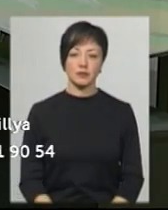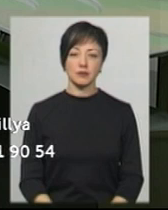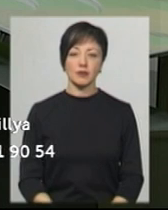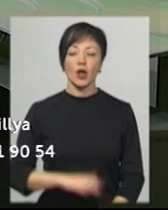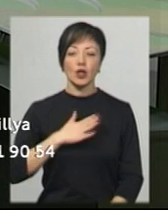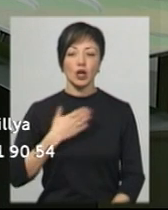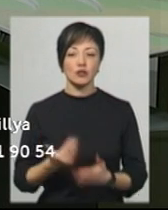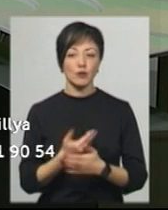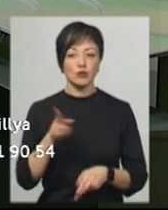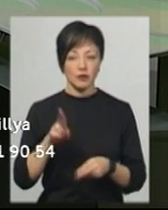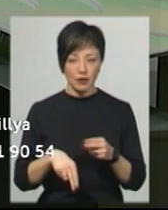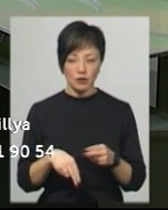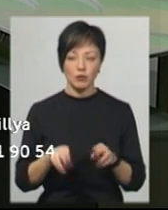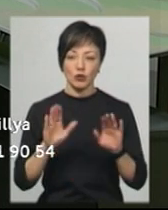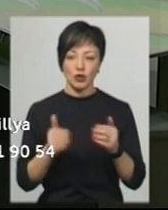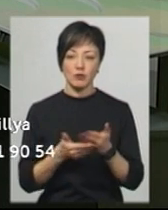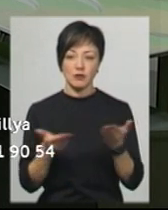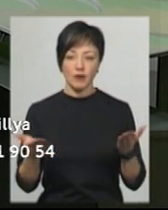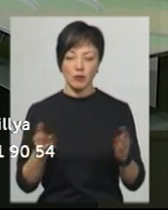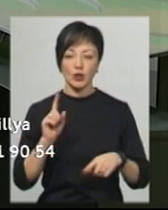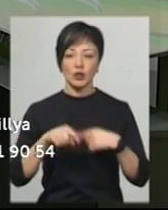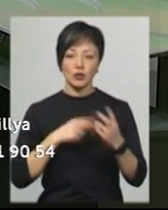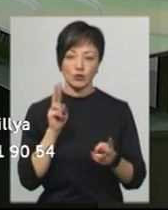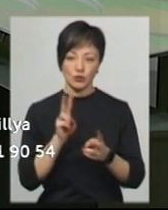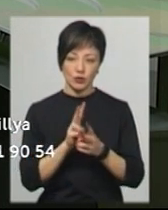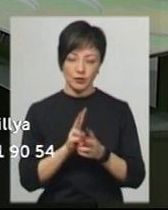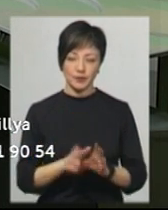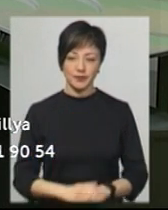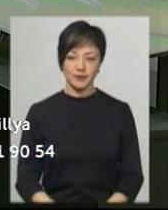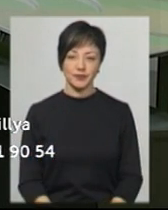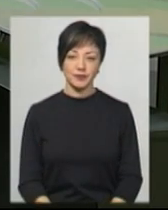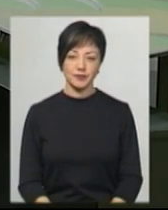Наш випуск завершено. Ми прощаємося з вами до 20.30.